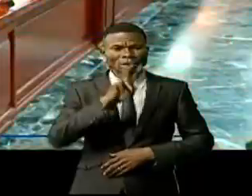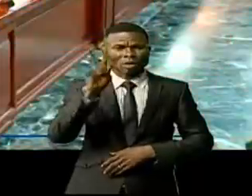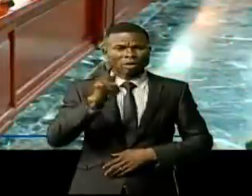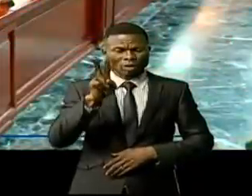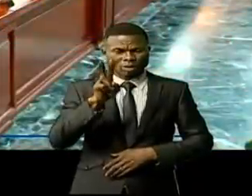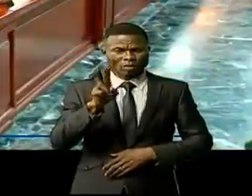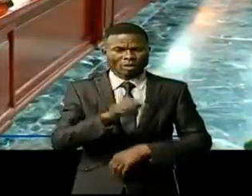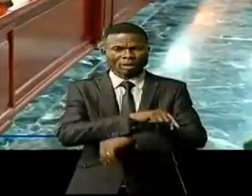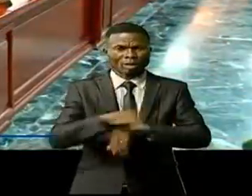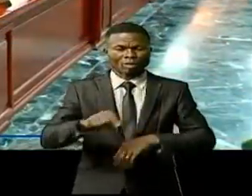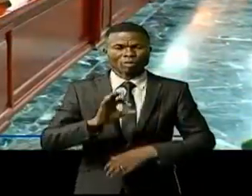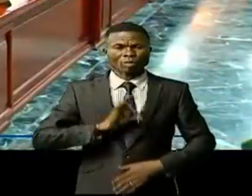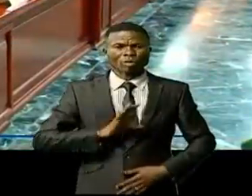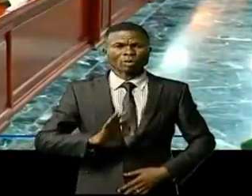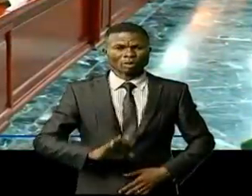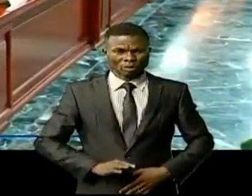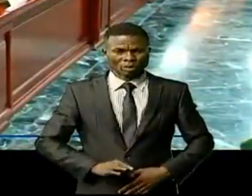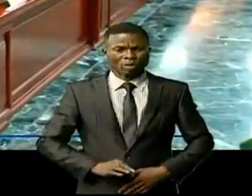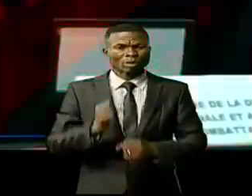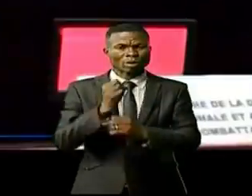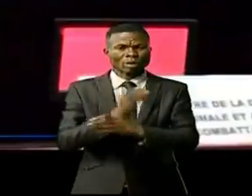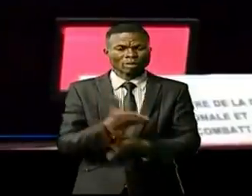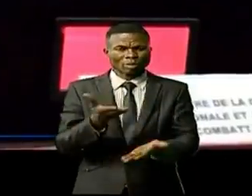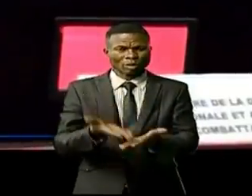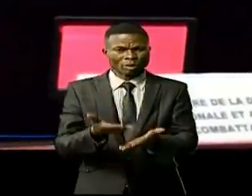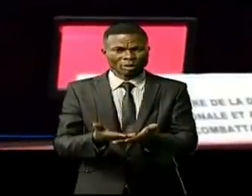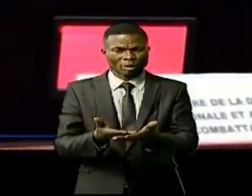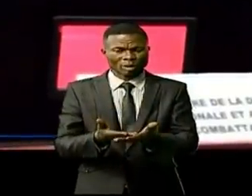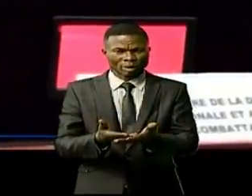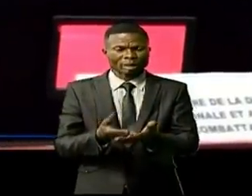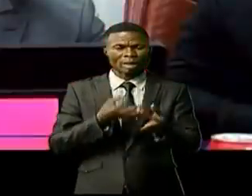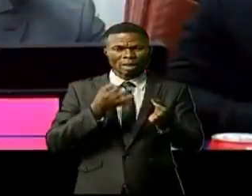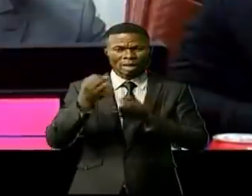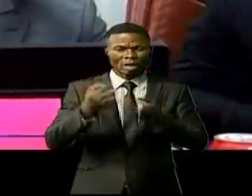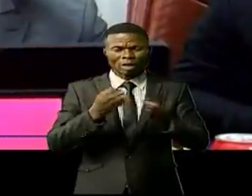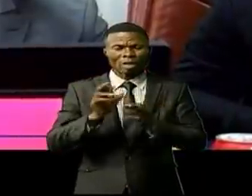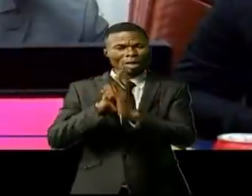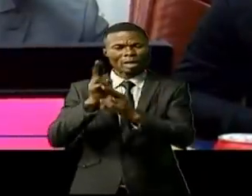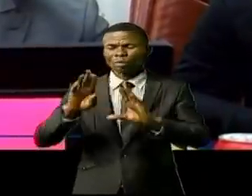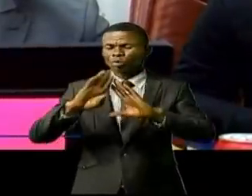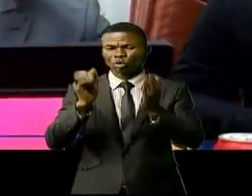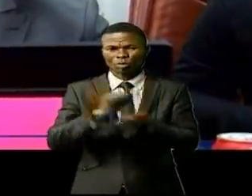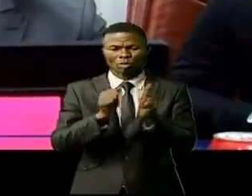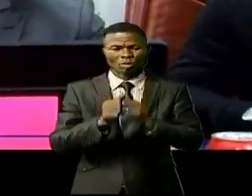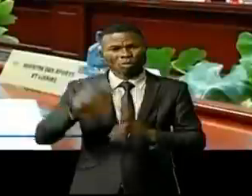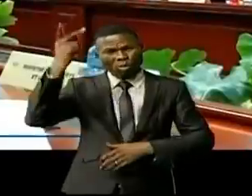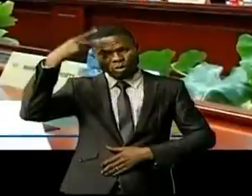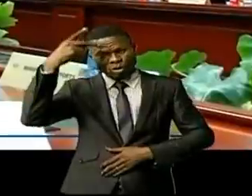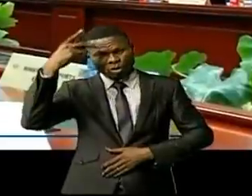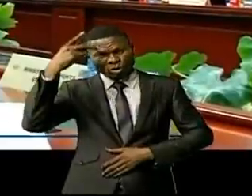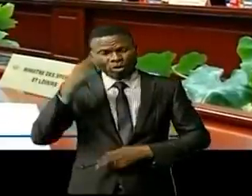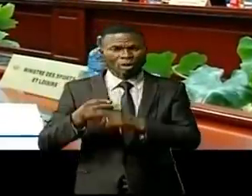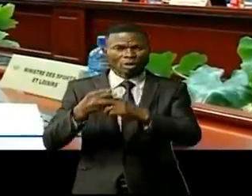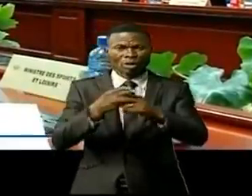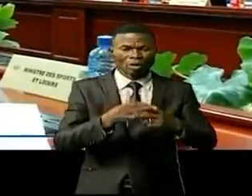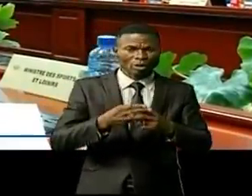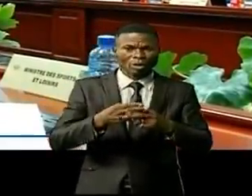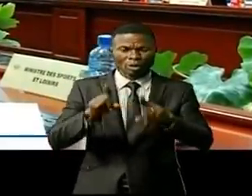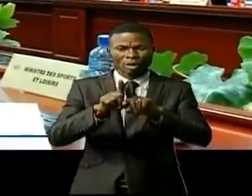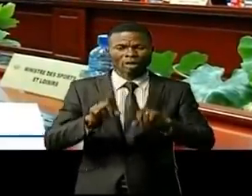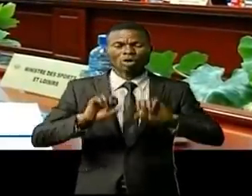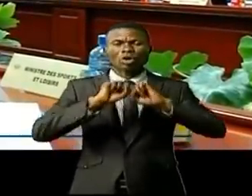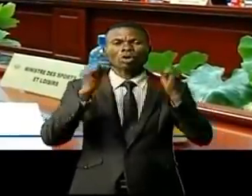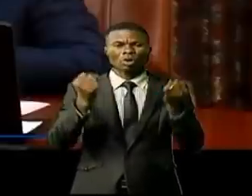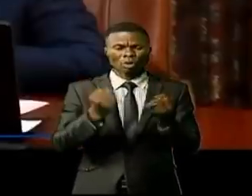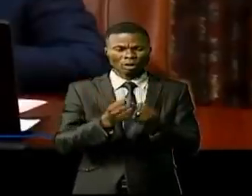cité de l'Union africaine a été l'occasion de faire l'état des lieux de la situation politique, sécuritaire et sociale